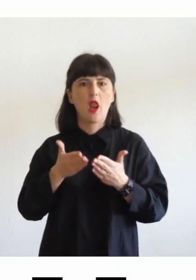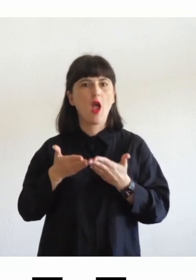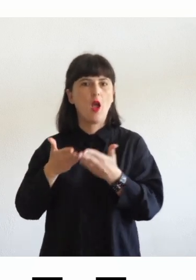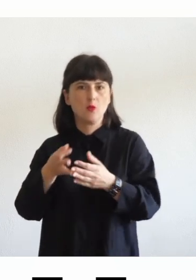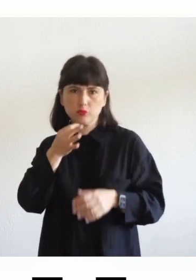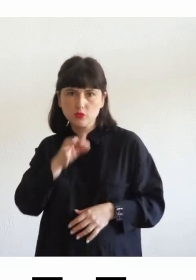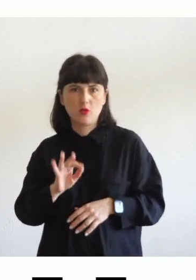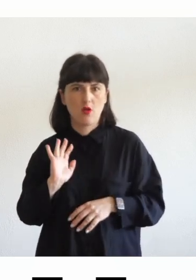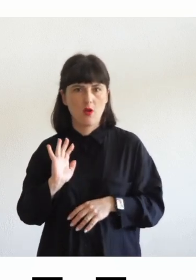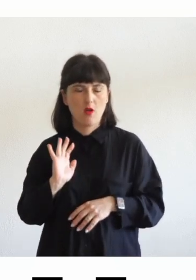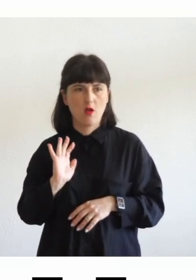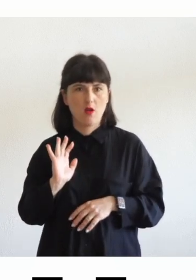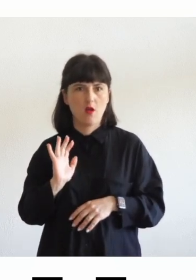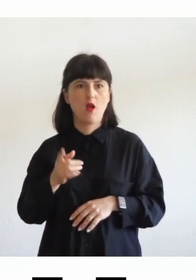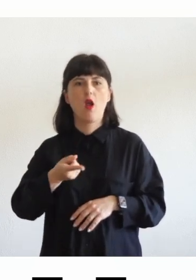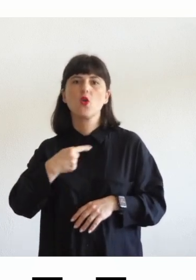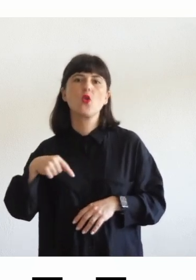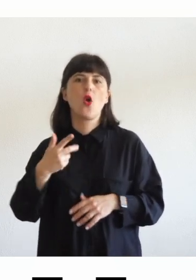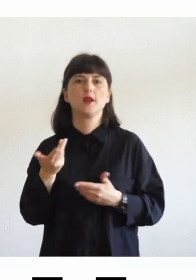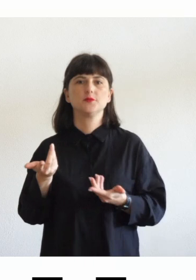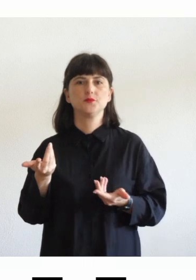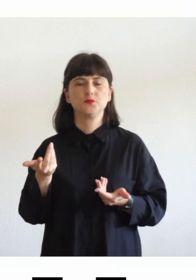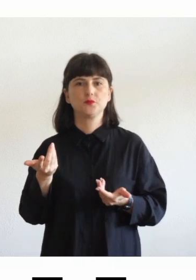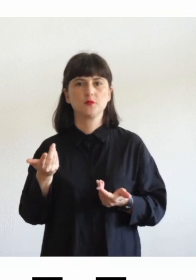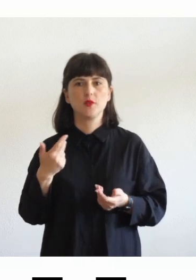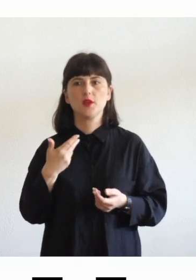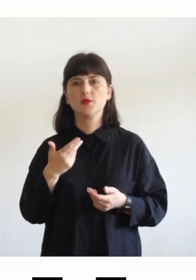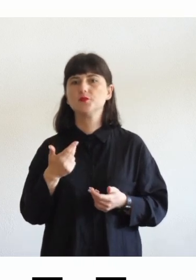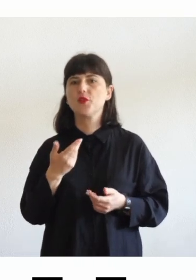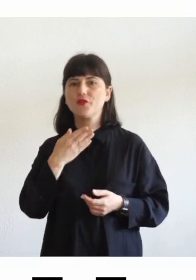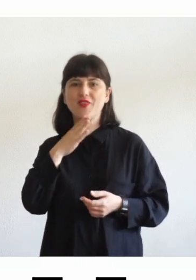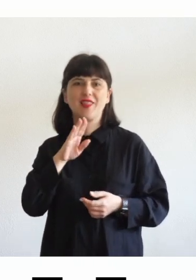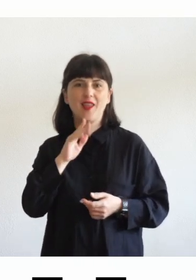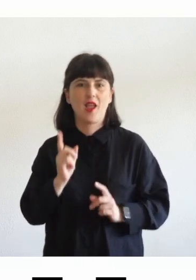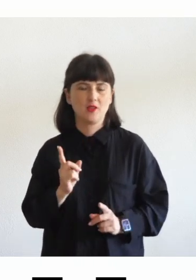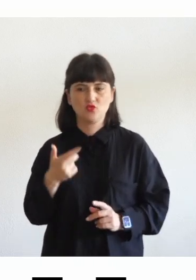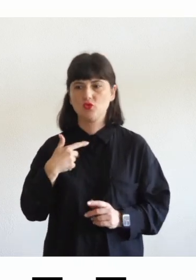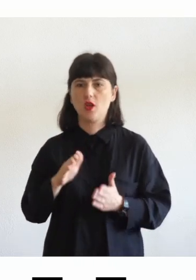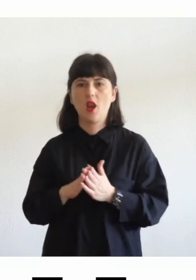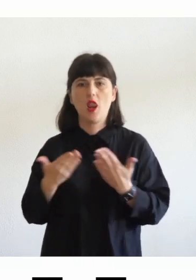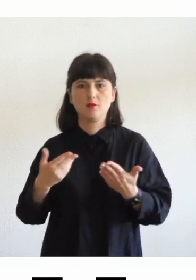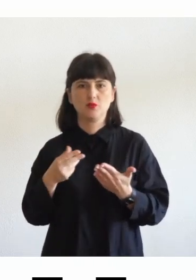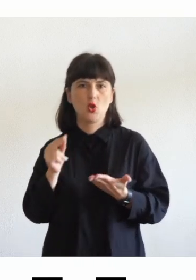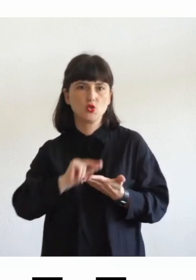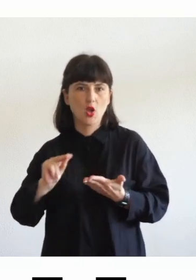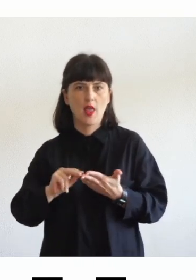noi abbiamo comunque il vantaggio di un libro scolastico digitale